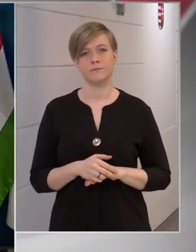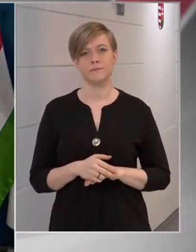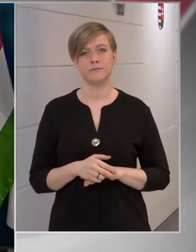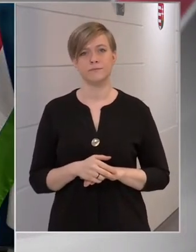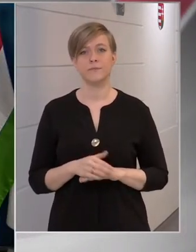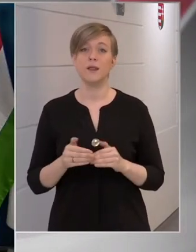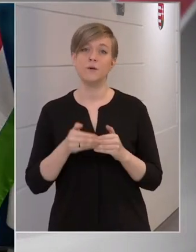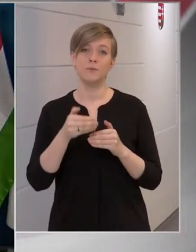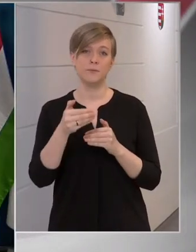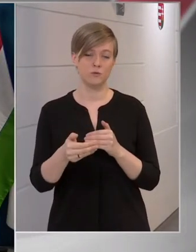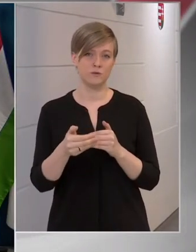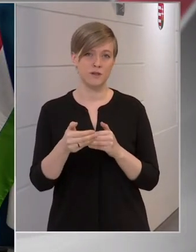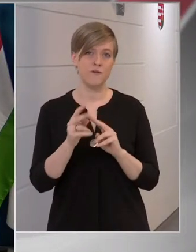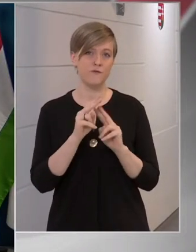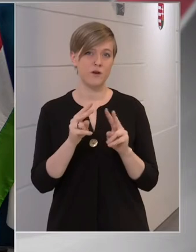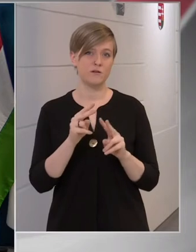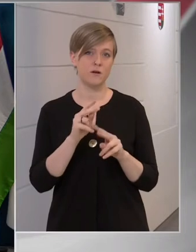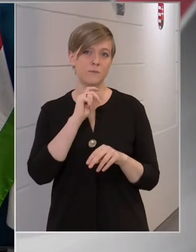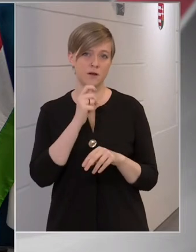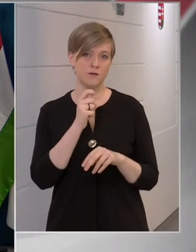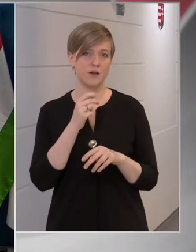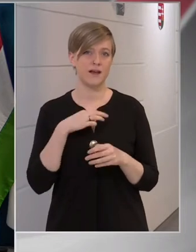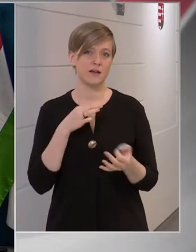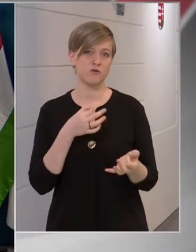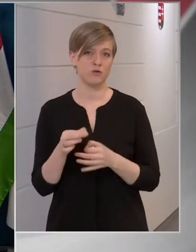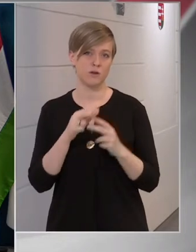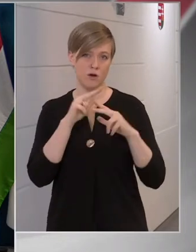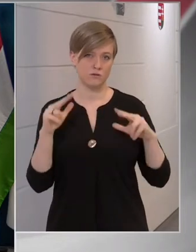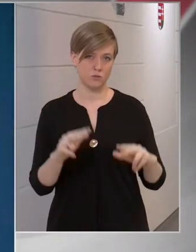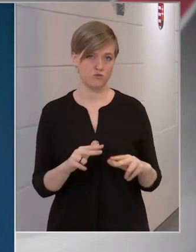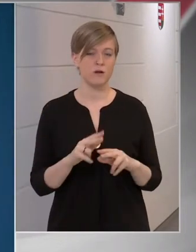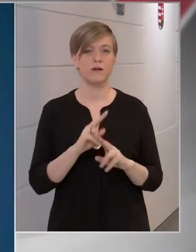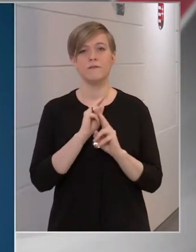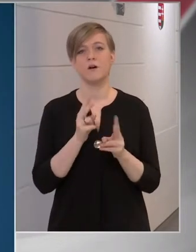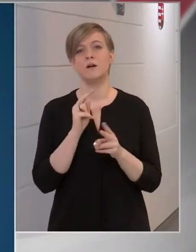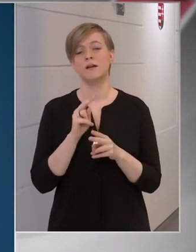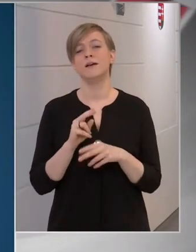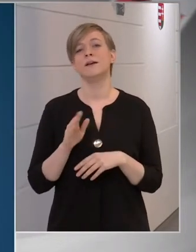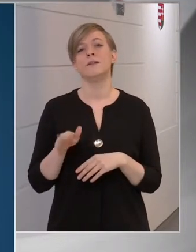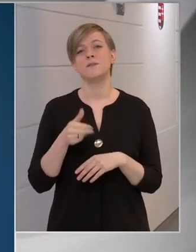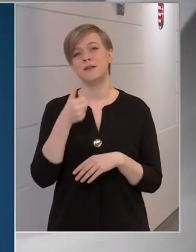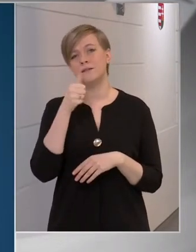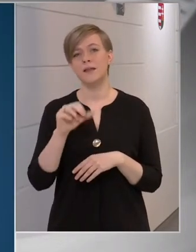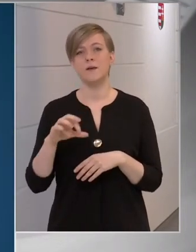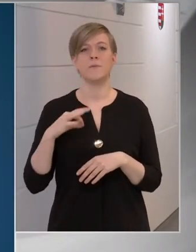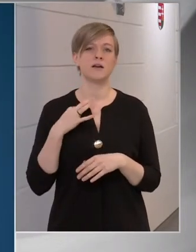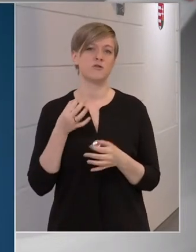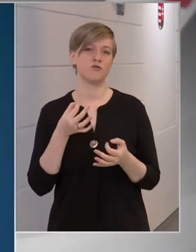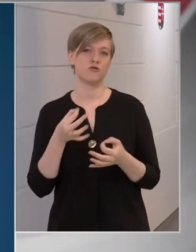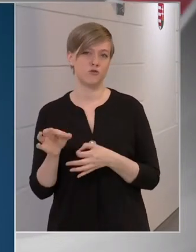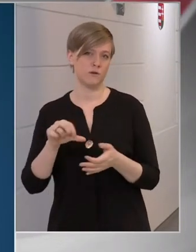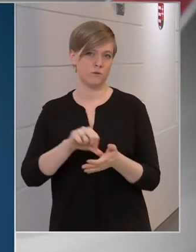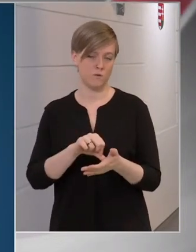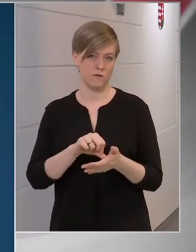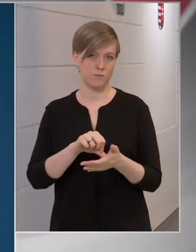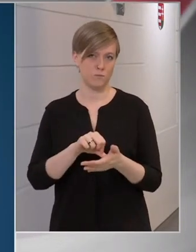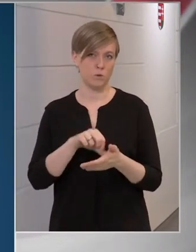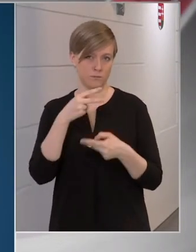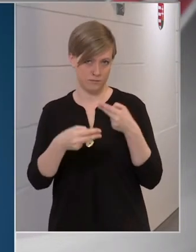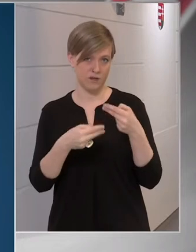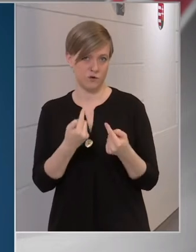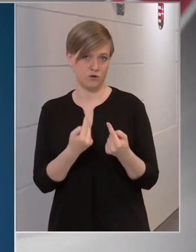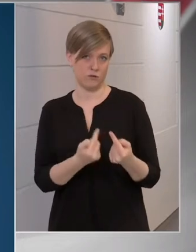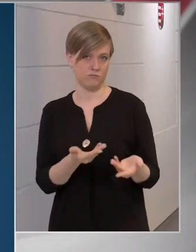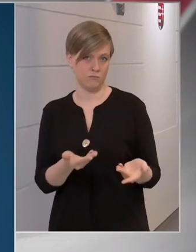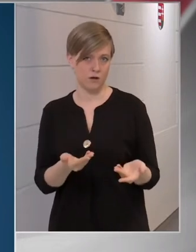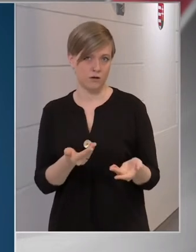Miután vannak magyar egészségügyi hatóságok, van egy Nemzeti Népegészségügyi Központ, ami megvizsgálja az